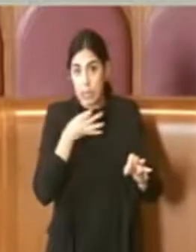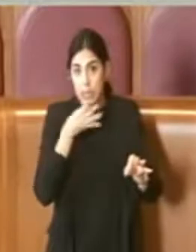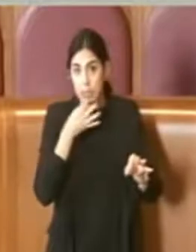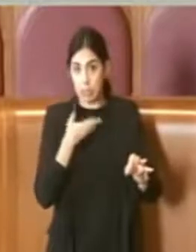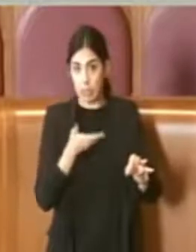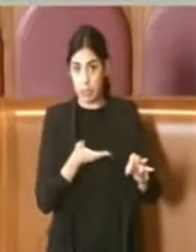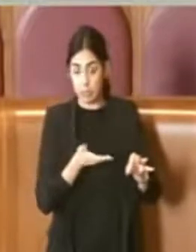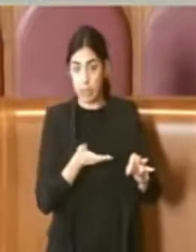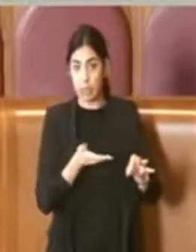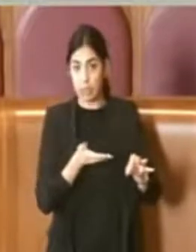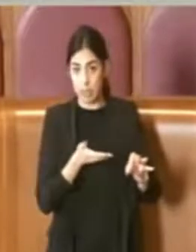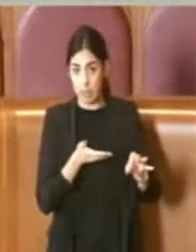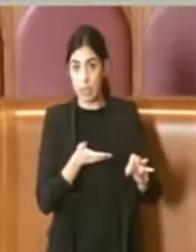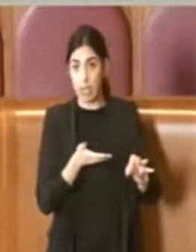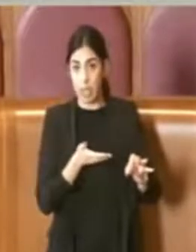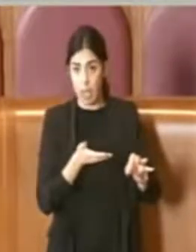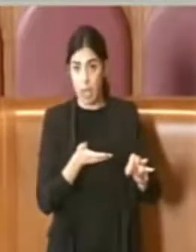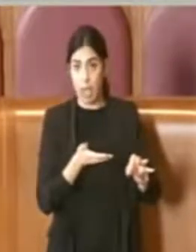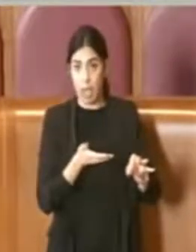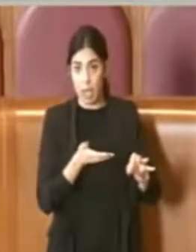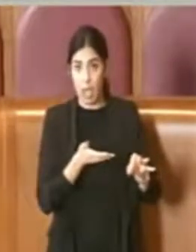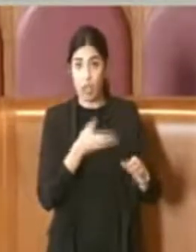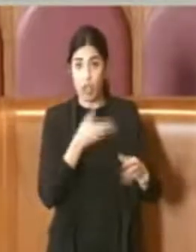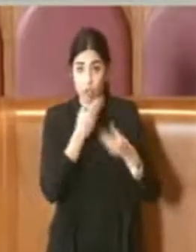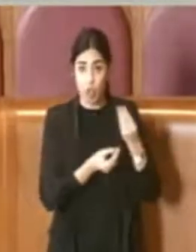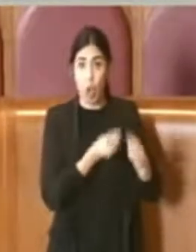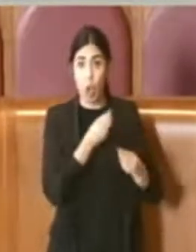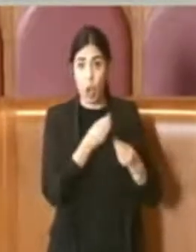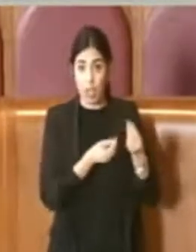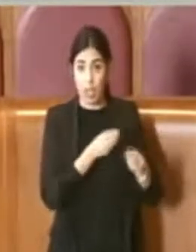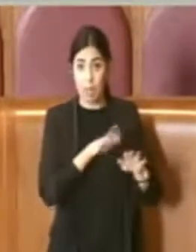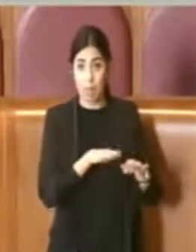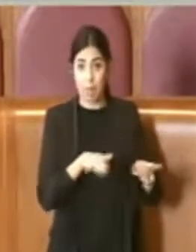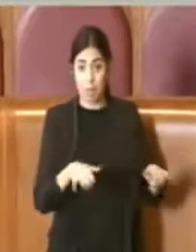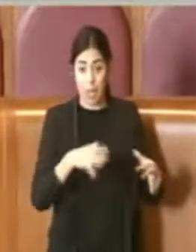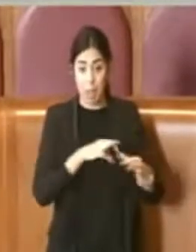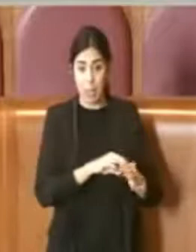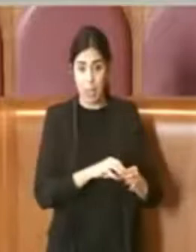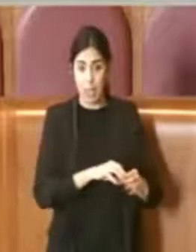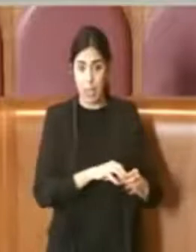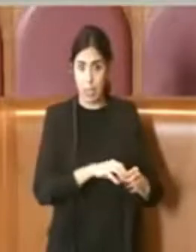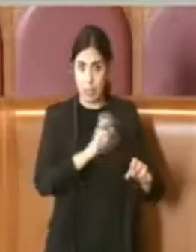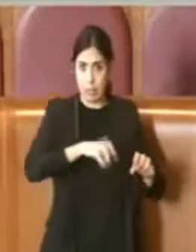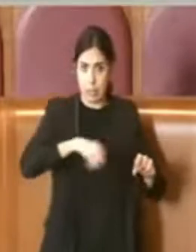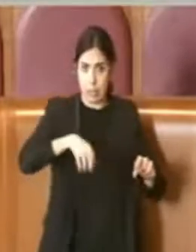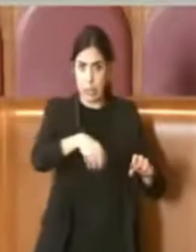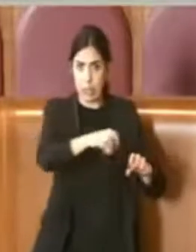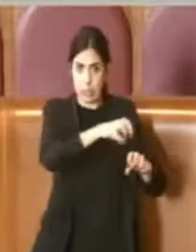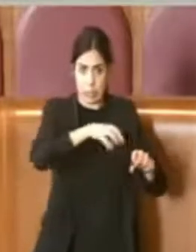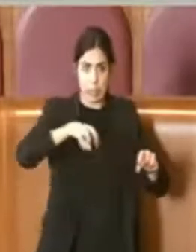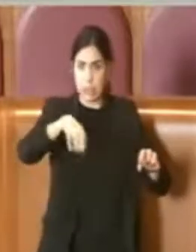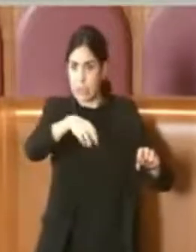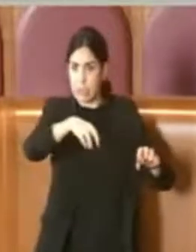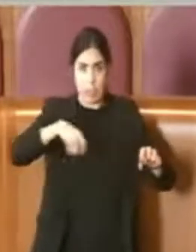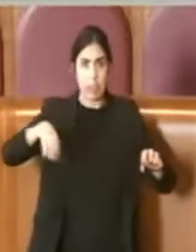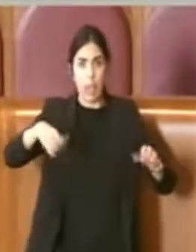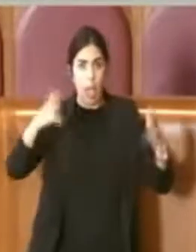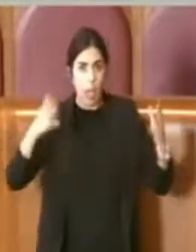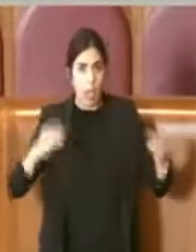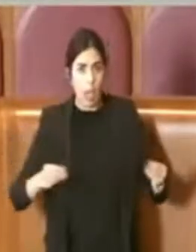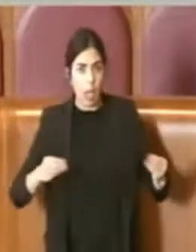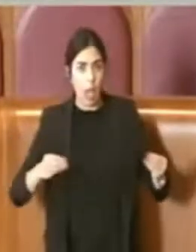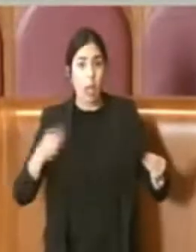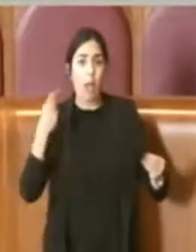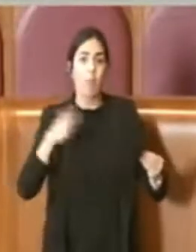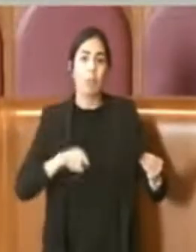di giochi per bambini. Questa cosa era eccessiva perché poi succede l'effetto opposto,